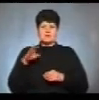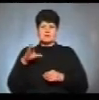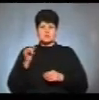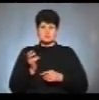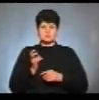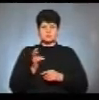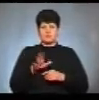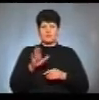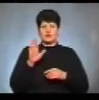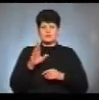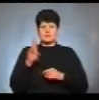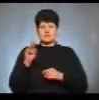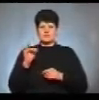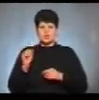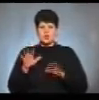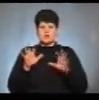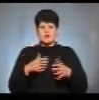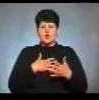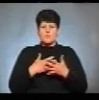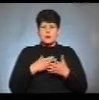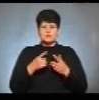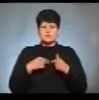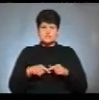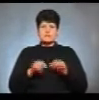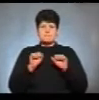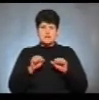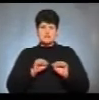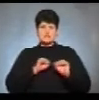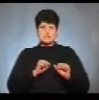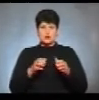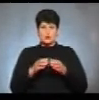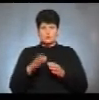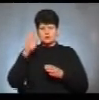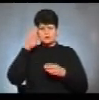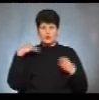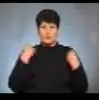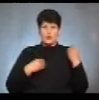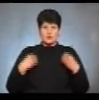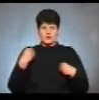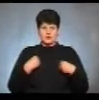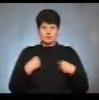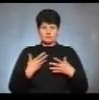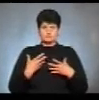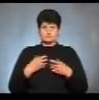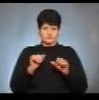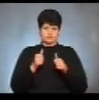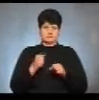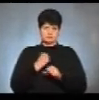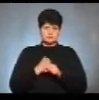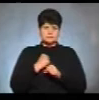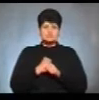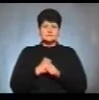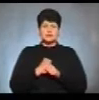Володимир Шевченко, голова громадської організації «Тернопільська правозахисна група». Чоловік одягнув однострій на роботу. Каже, до пласту